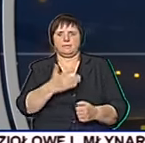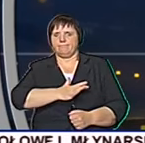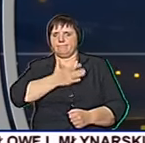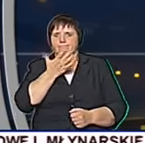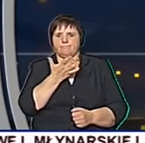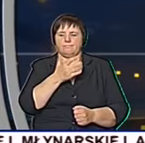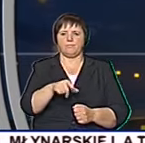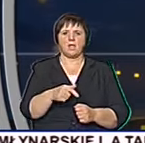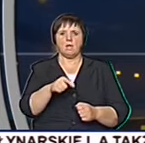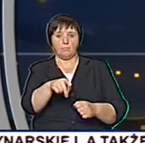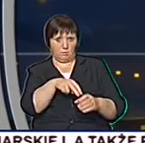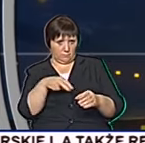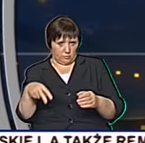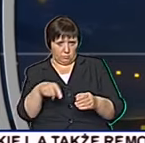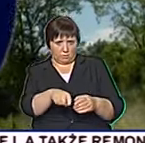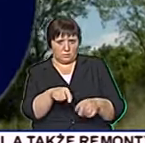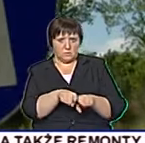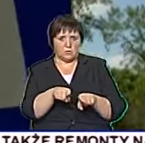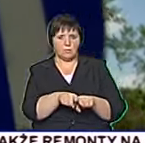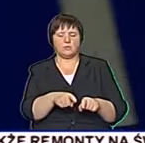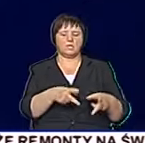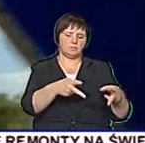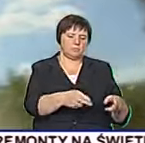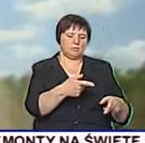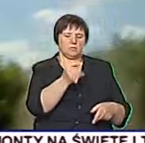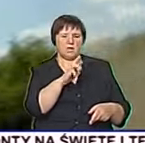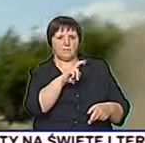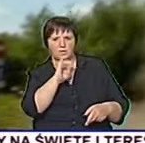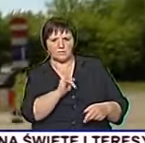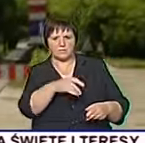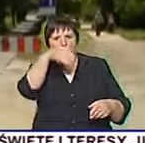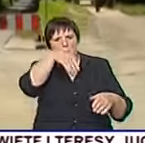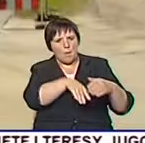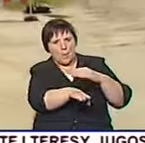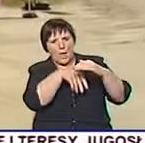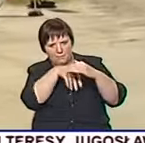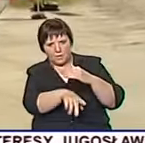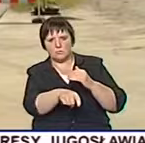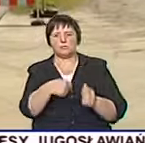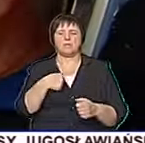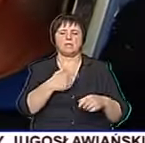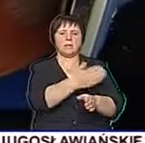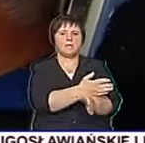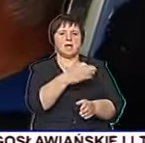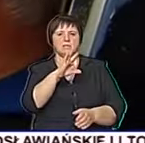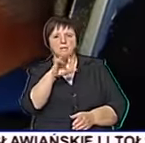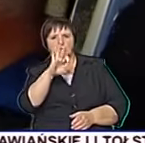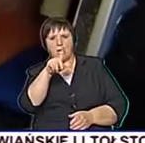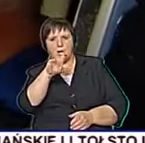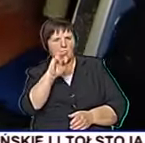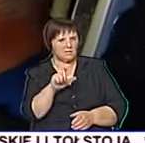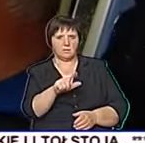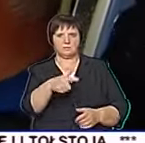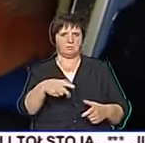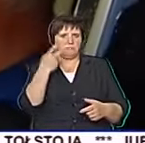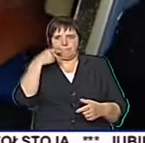zaskoczeni. Bo wyłączony z ruchu był także kawałek drewnowskiej pod wiaduktem wraz ze skrzyżowaniem z ulicą Solec. Ale tutaj niespodzianka i